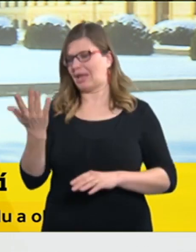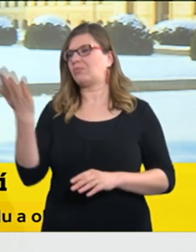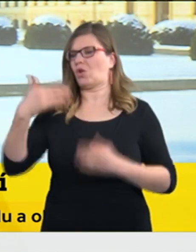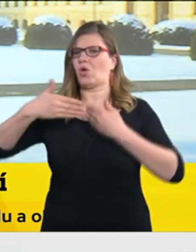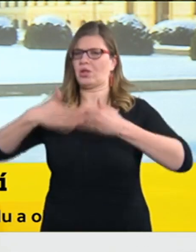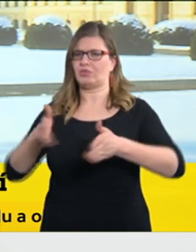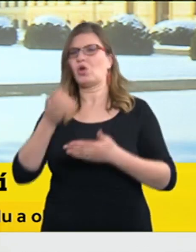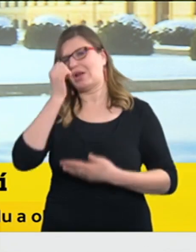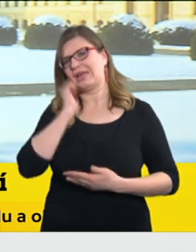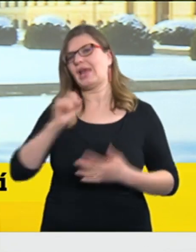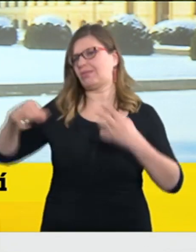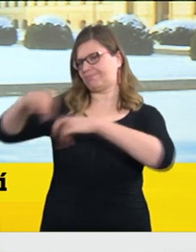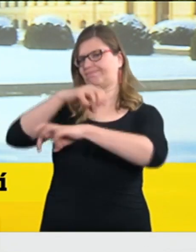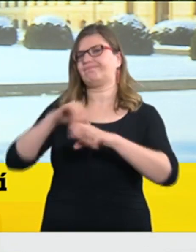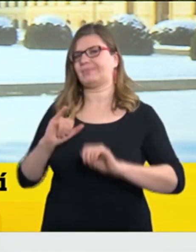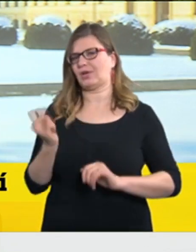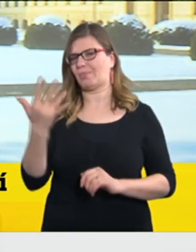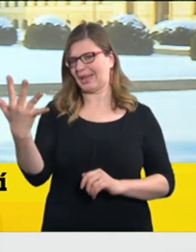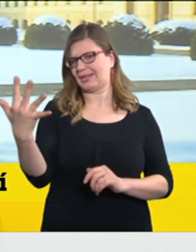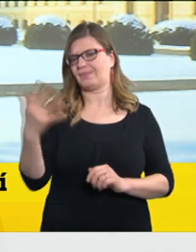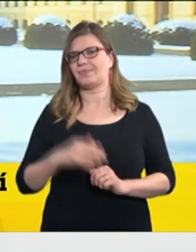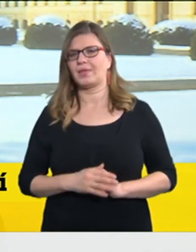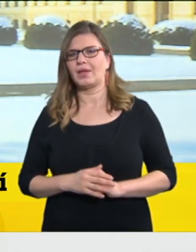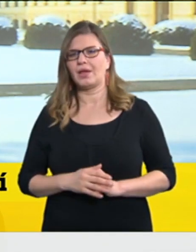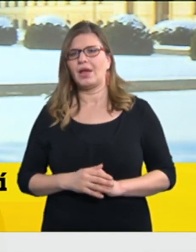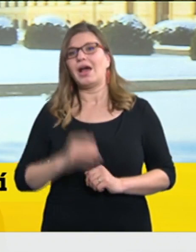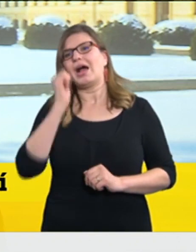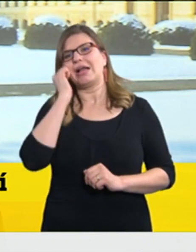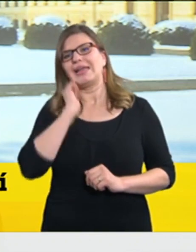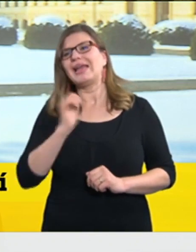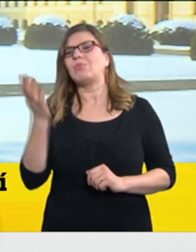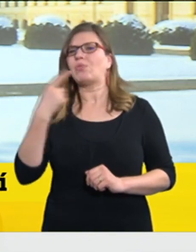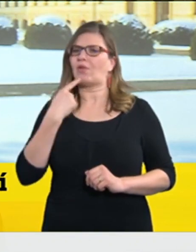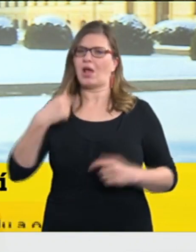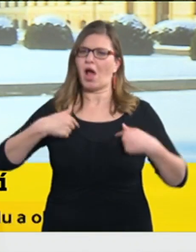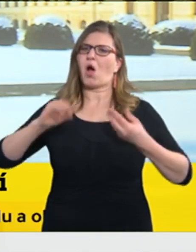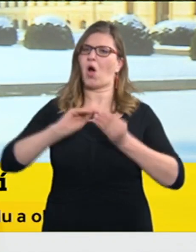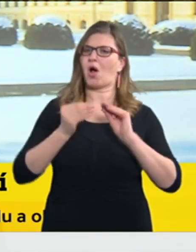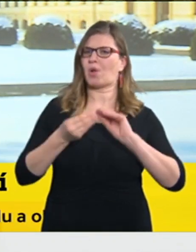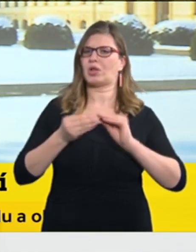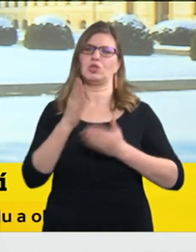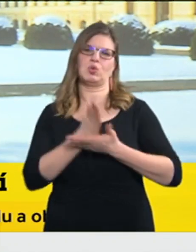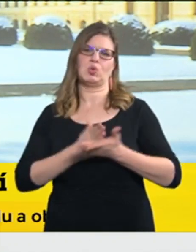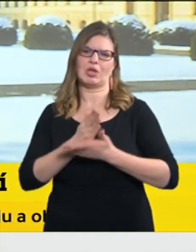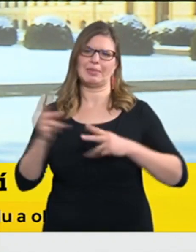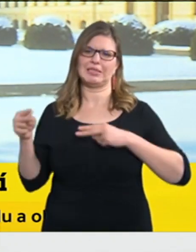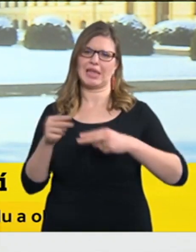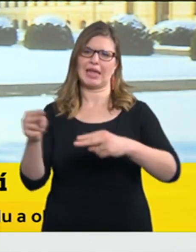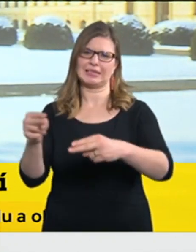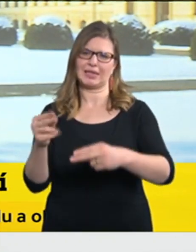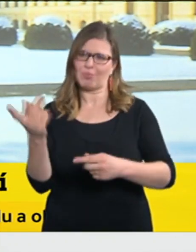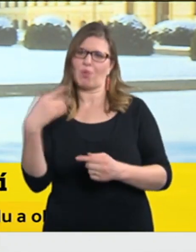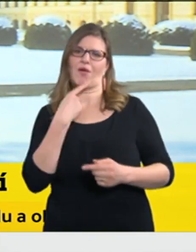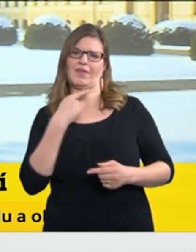prokazovali se tam obchodní cestou, což bohužel ne vždycky tak skutečně bylo.